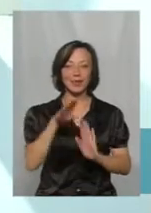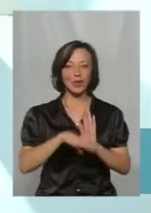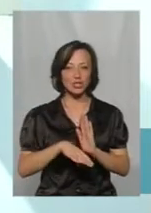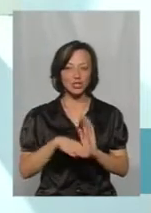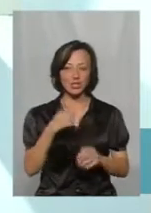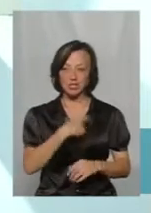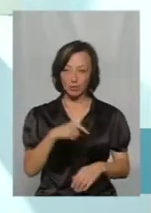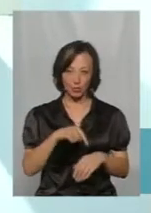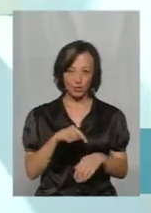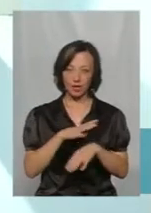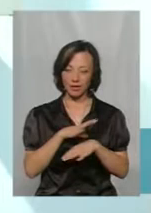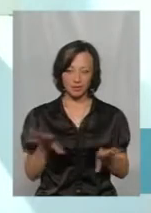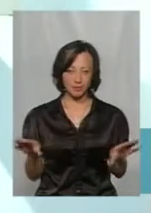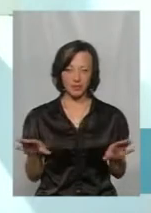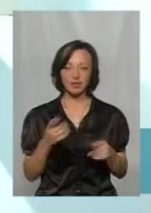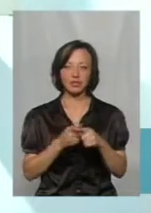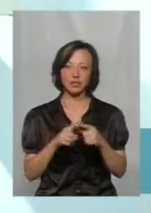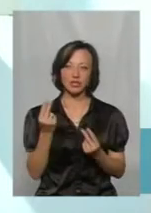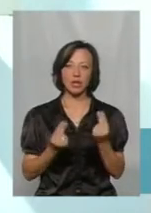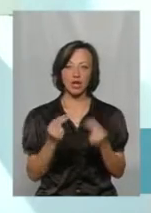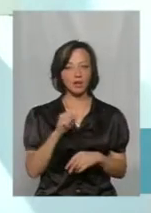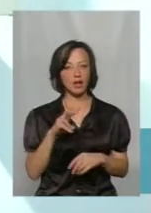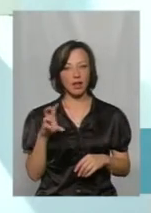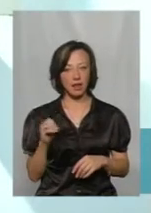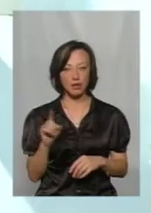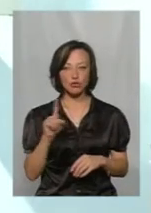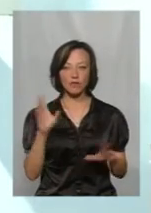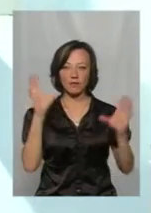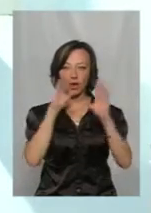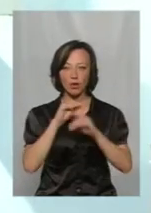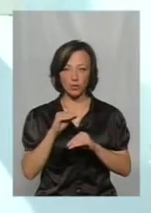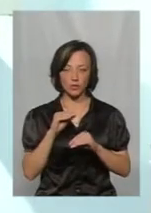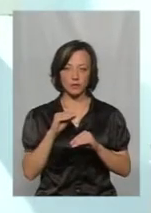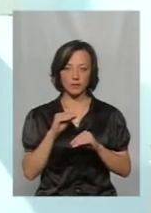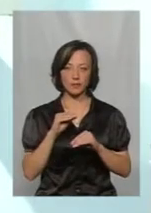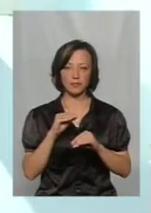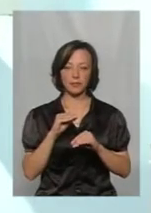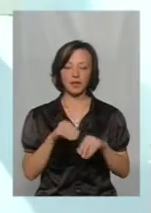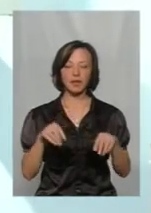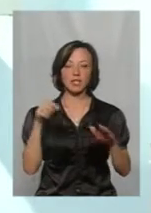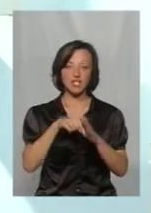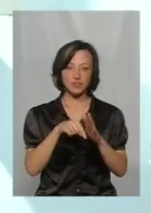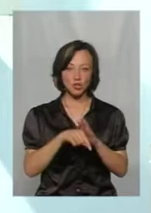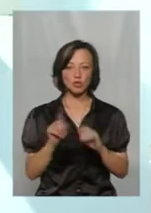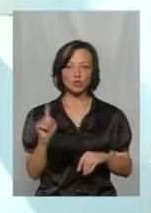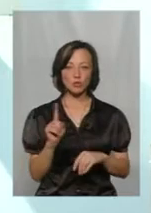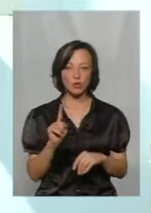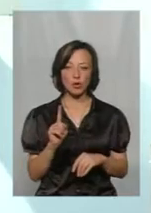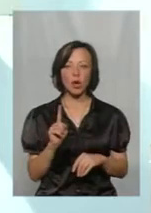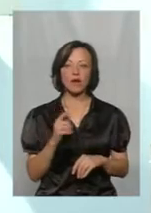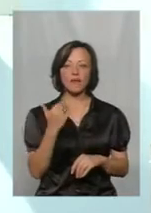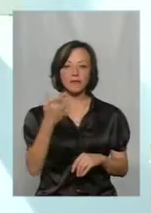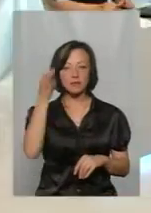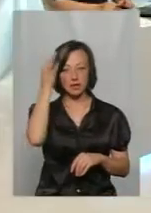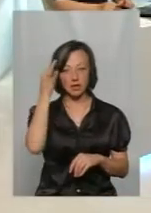самопочуття не звертались. Це жарти. Але те, що вдалося, свідчить про те, от ви згадали,